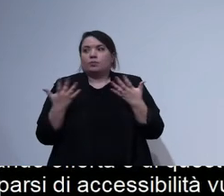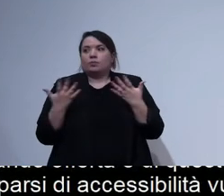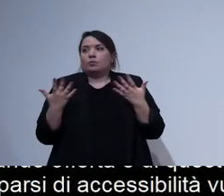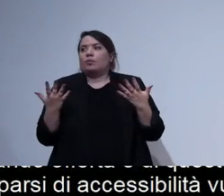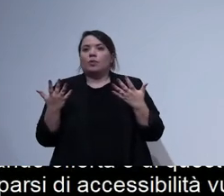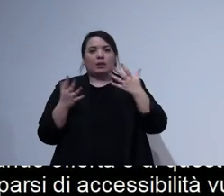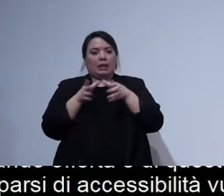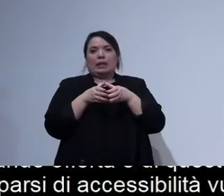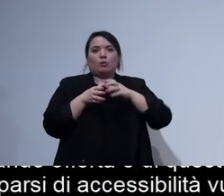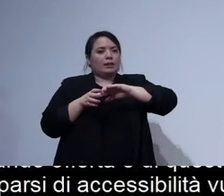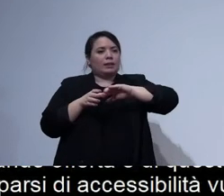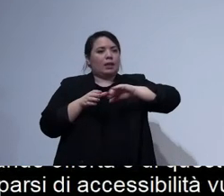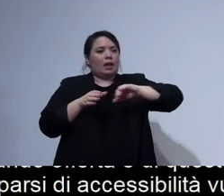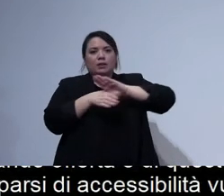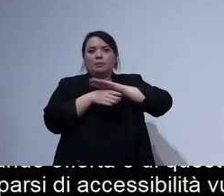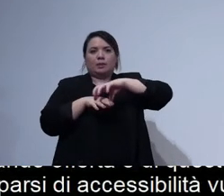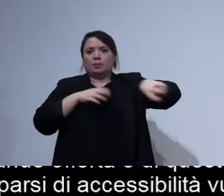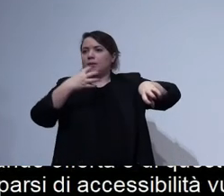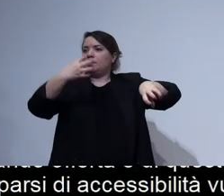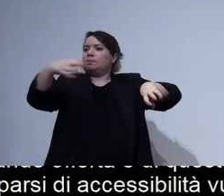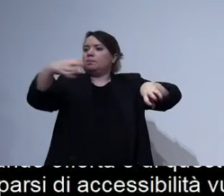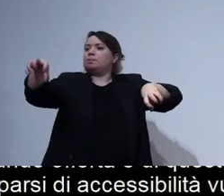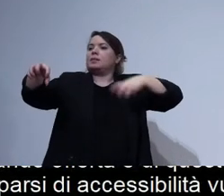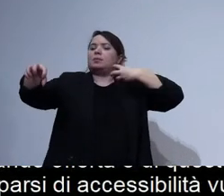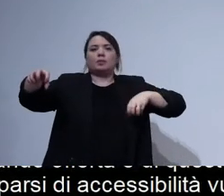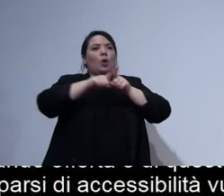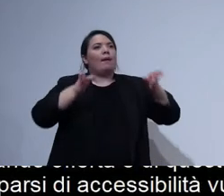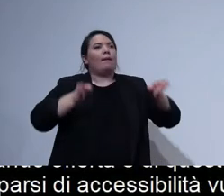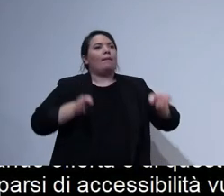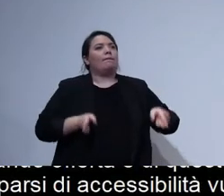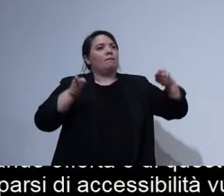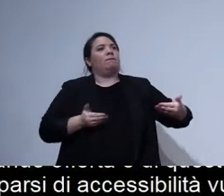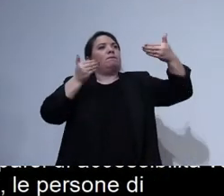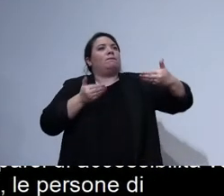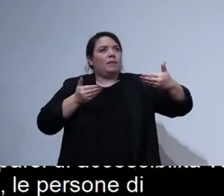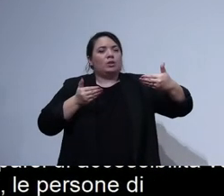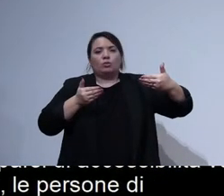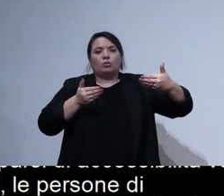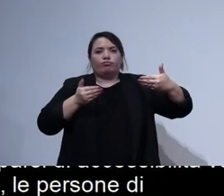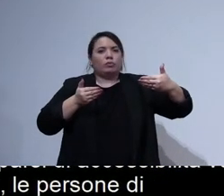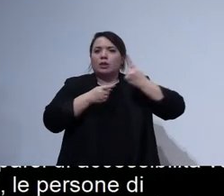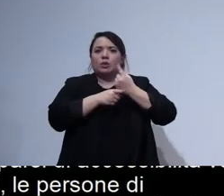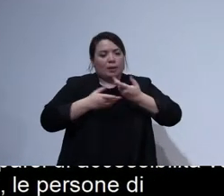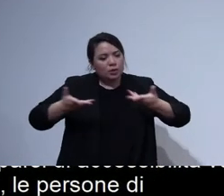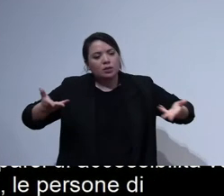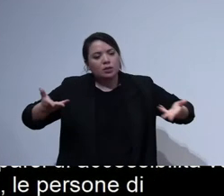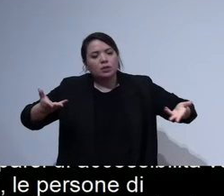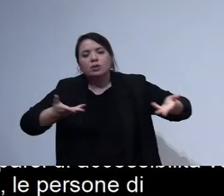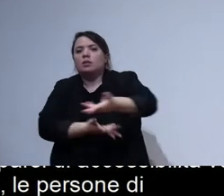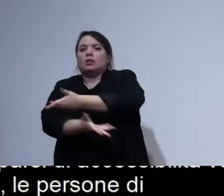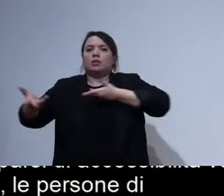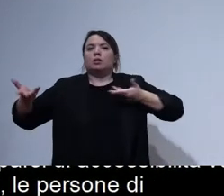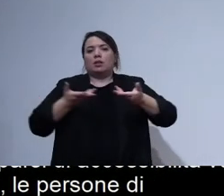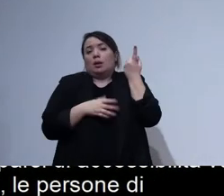essere relegato a un compartimento stagno all'interno dell'azienda perché altrimenti non funziona, anche perché purtroppo la